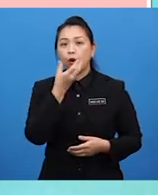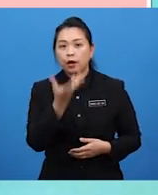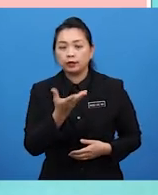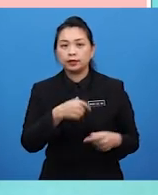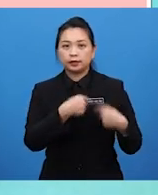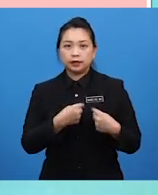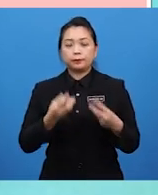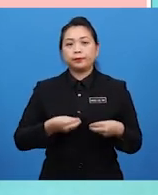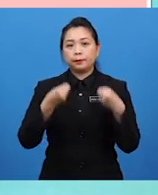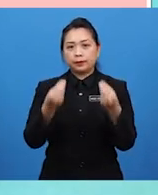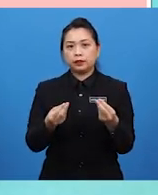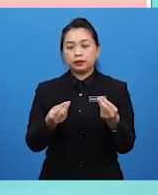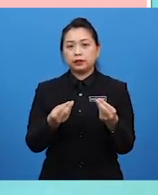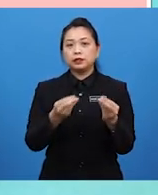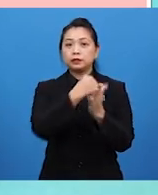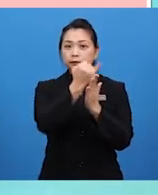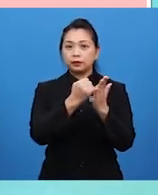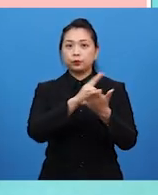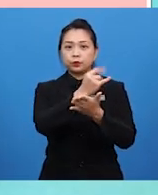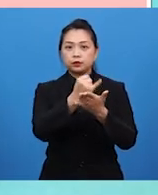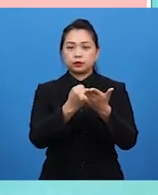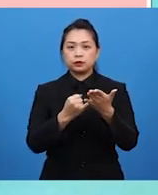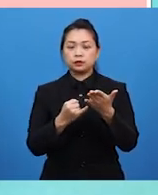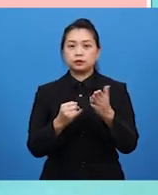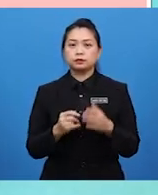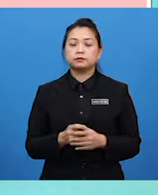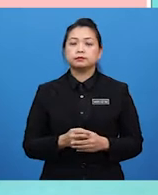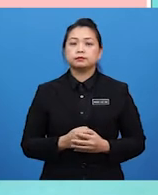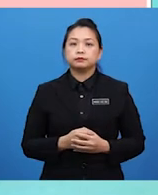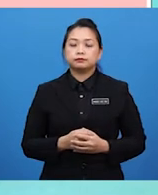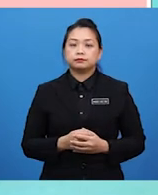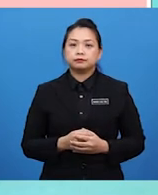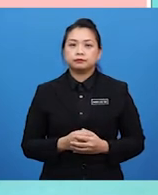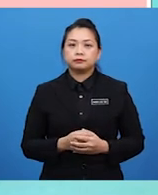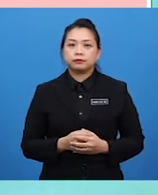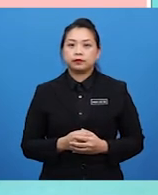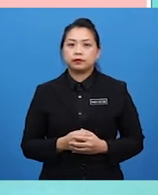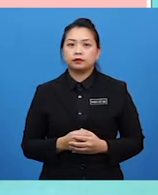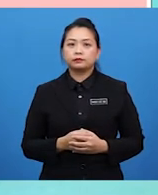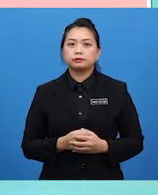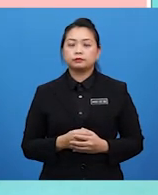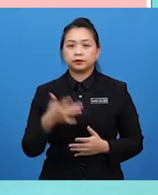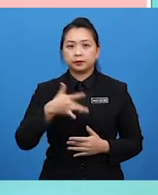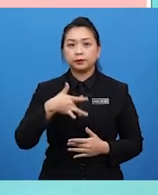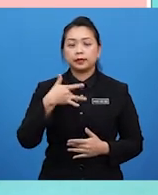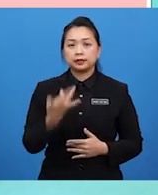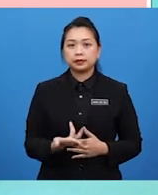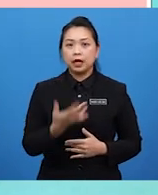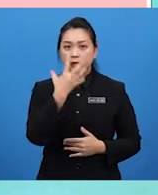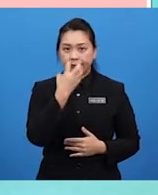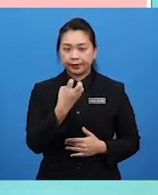pengolahan imej visual secara total kepada karya seni. seperti perasaan marah